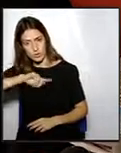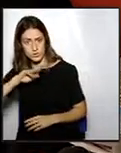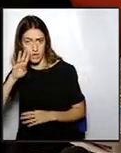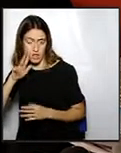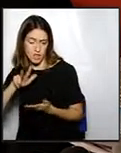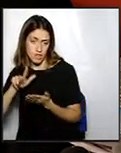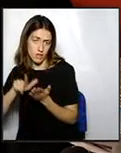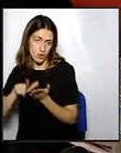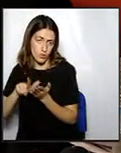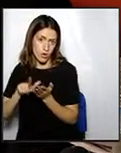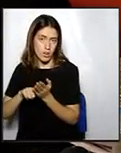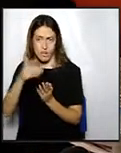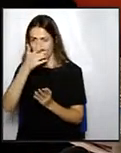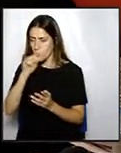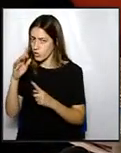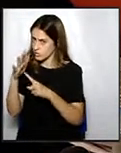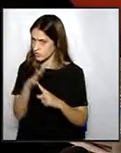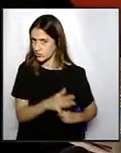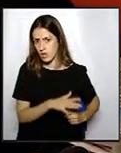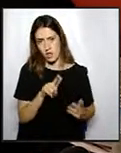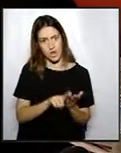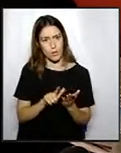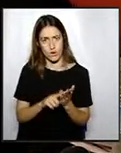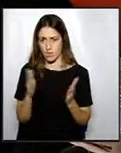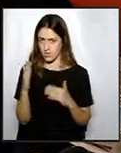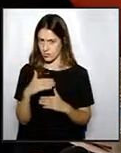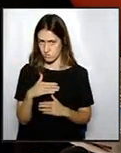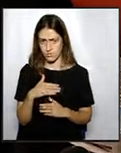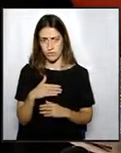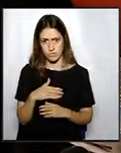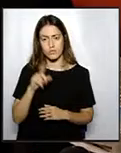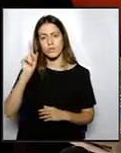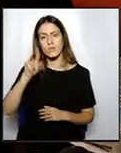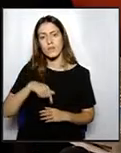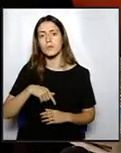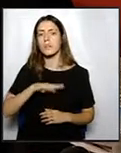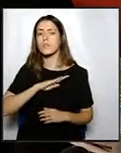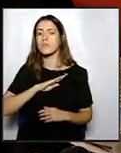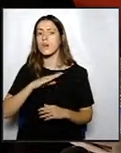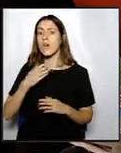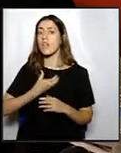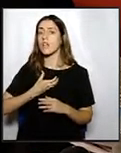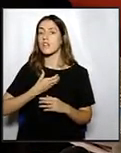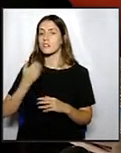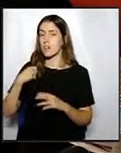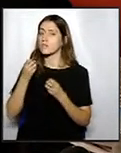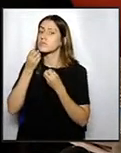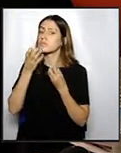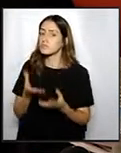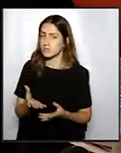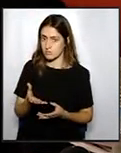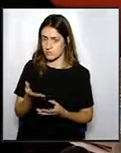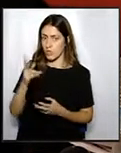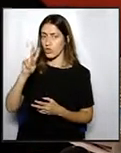llengua. També cal recordar que l'actual alcaldessa, el 16 d'estembre del 2014, en una entrevista als mitjans de comunicació, assenyalava paraules